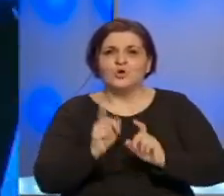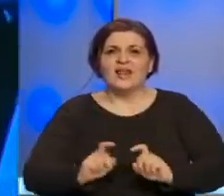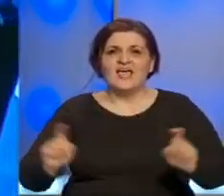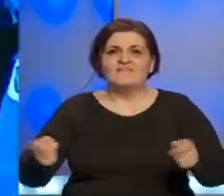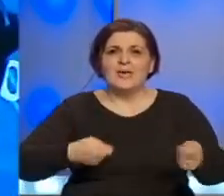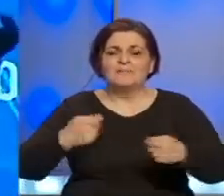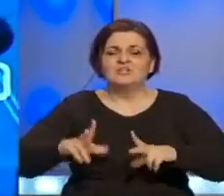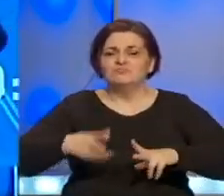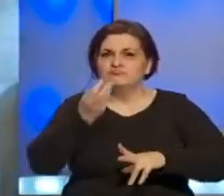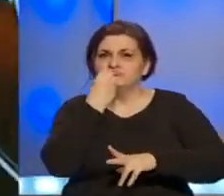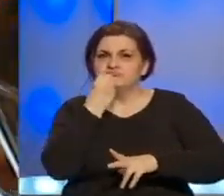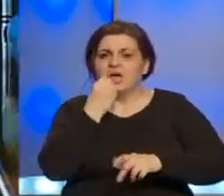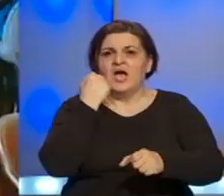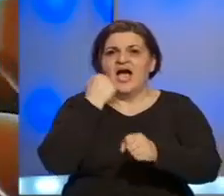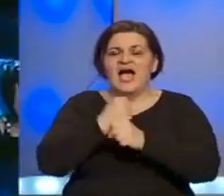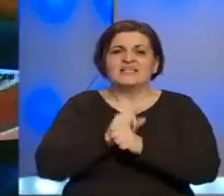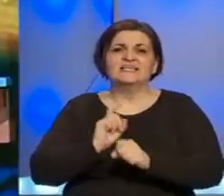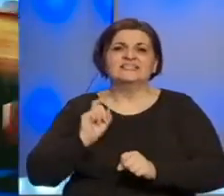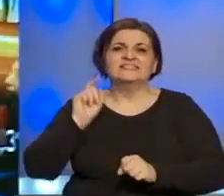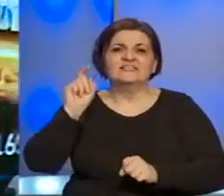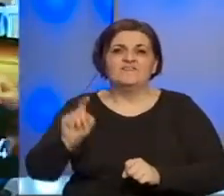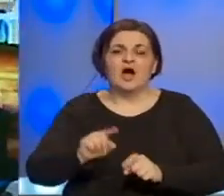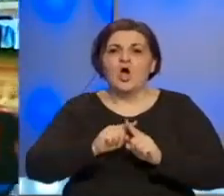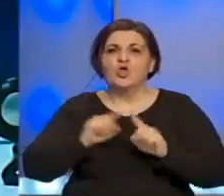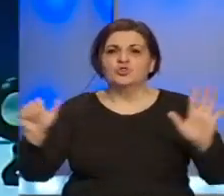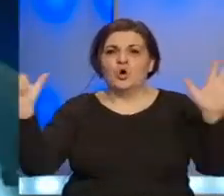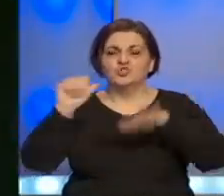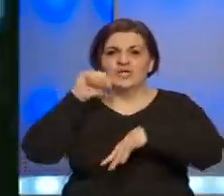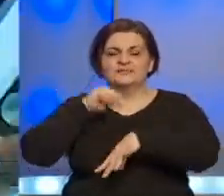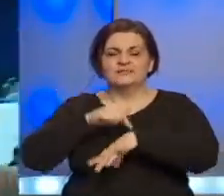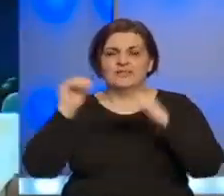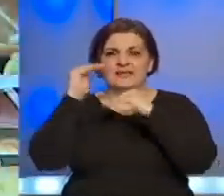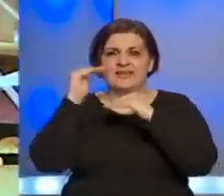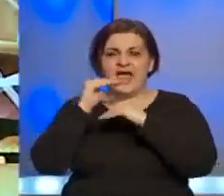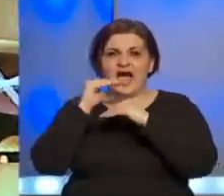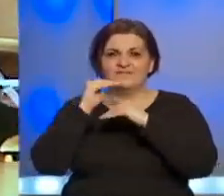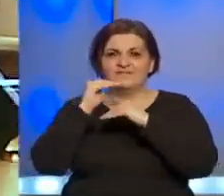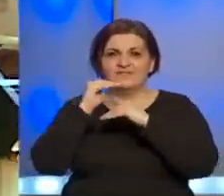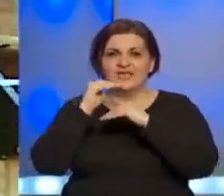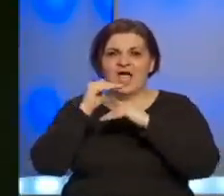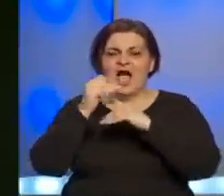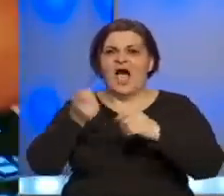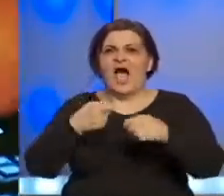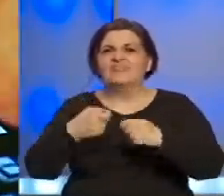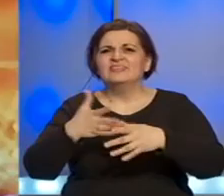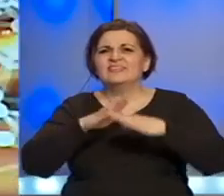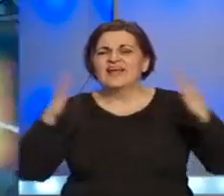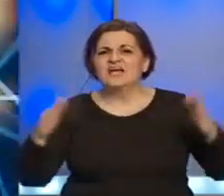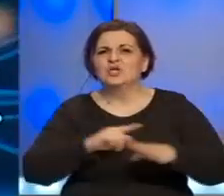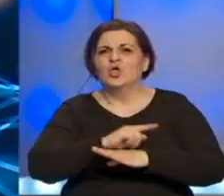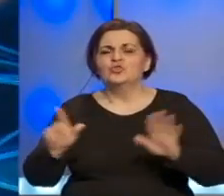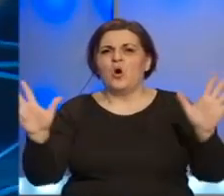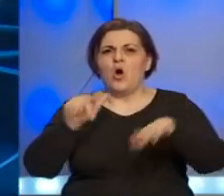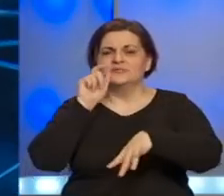prodavnice životnih namirnica raditi svaki dan do 18 časova, a dragstori do 20